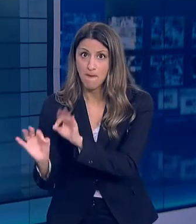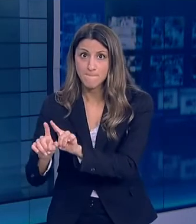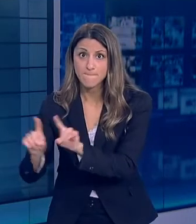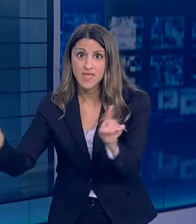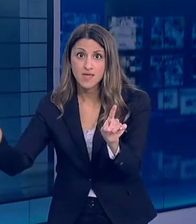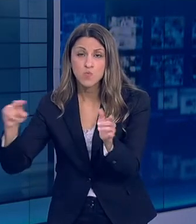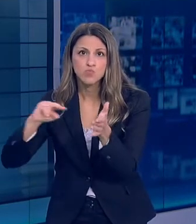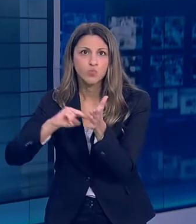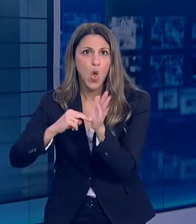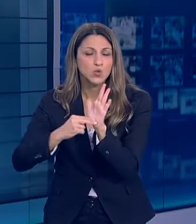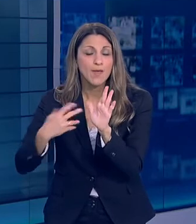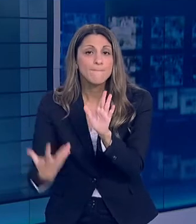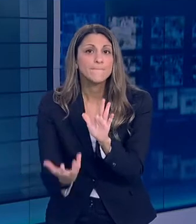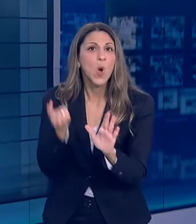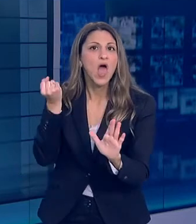Διαδικασίες